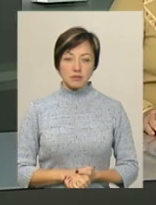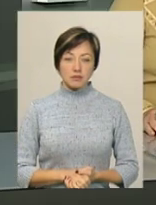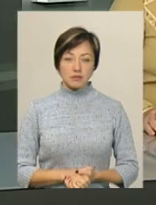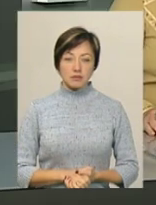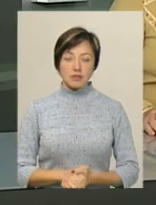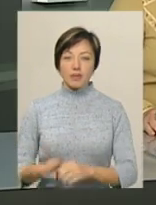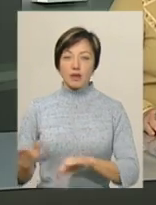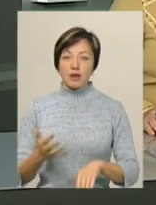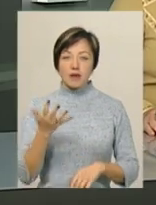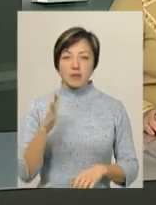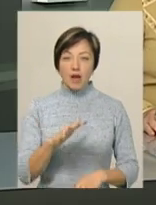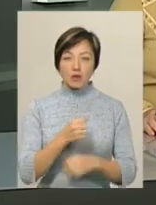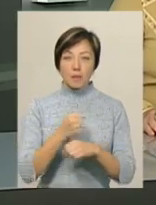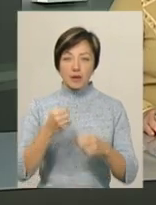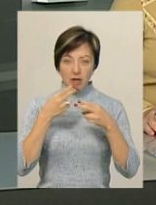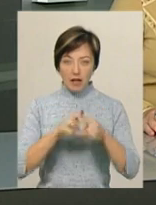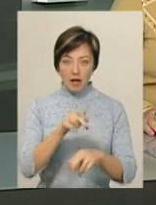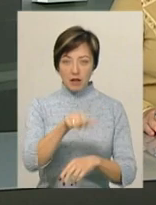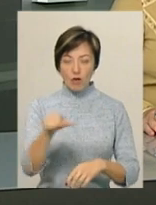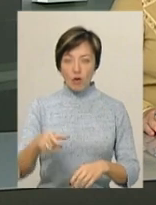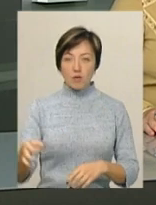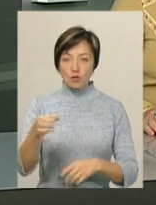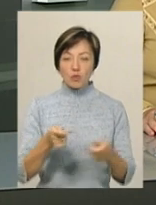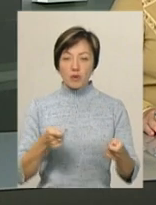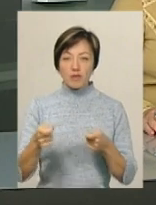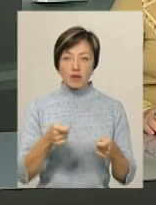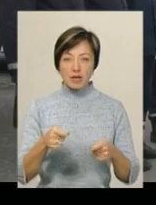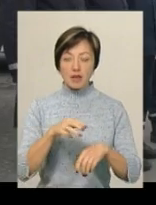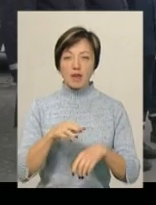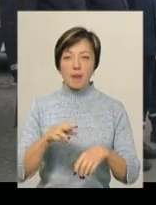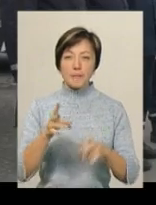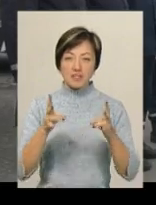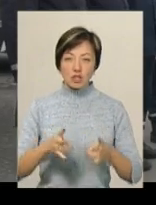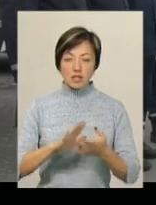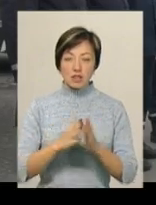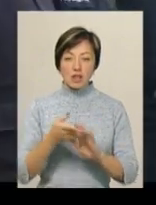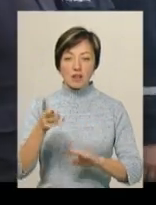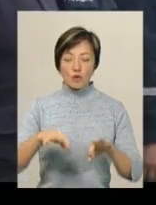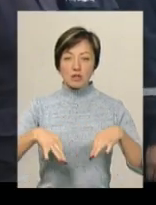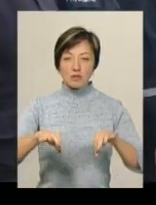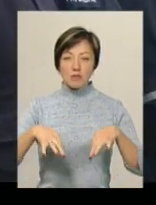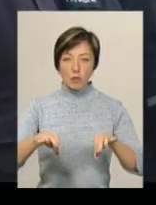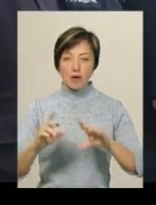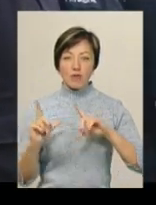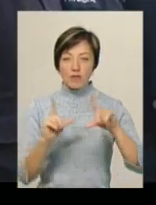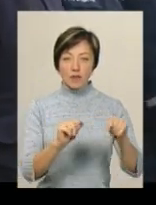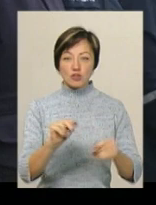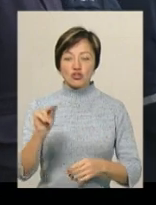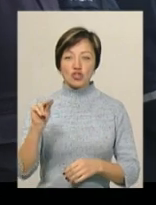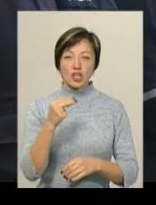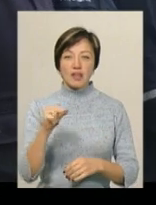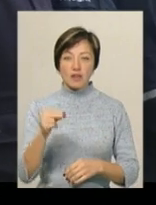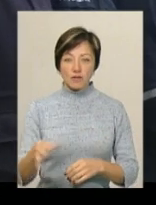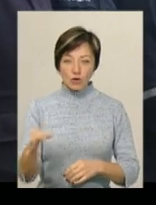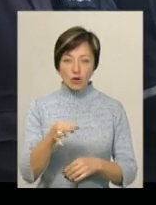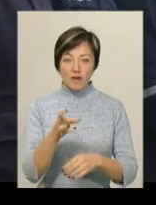П'ятеро піротехніків обласного управління держслужби з незвичайних ситуацій на двох спецавтомобілях сьогодні виїхали на Чернігівщину.